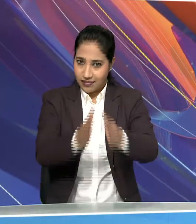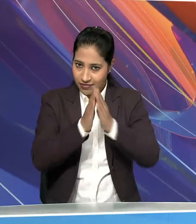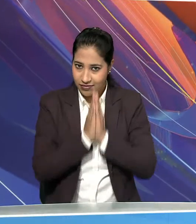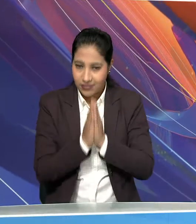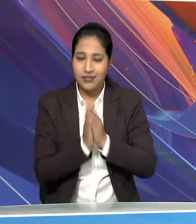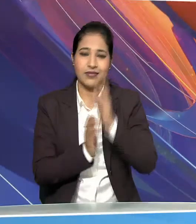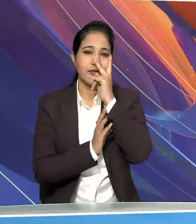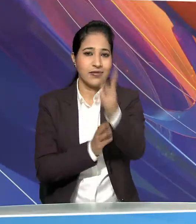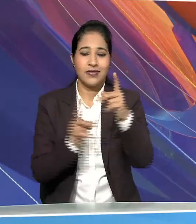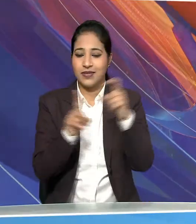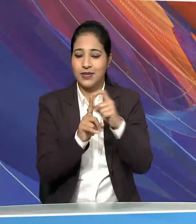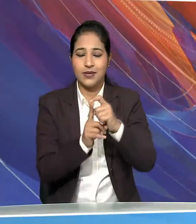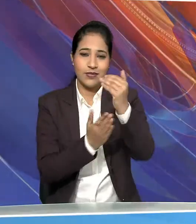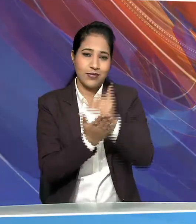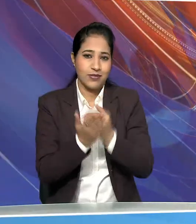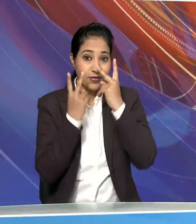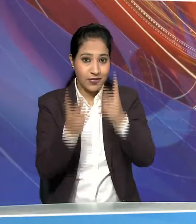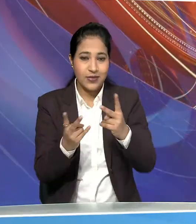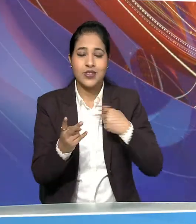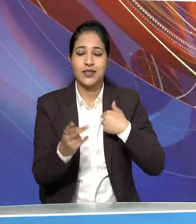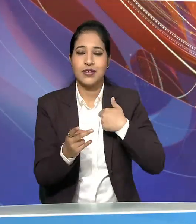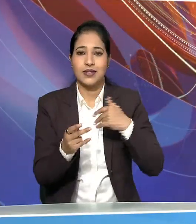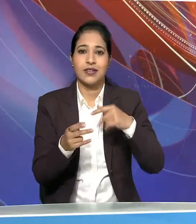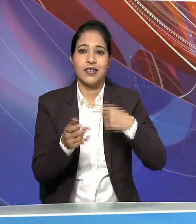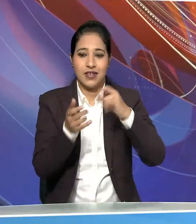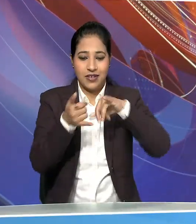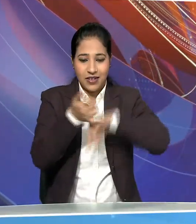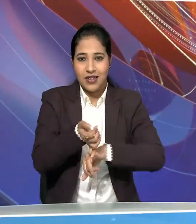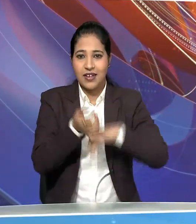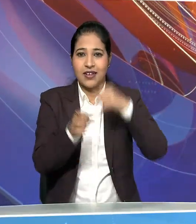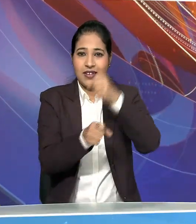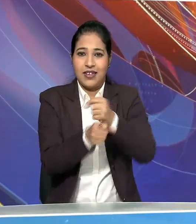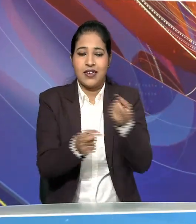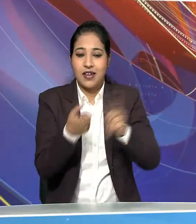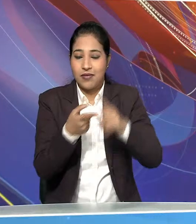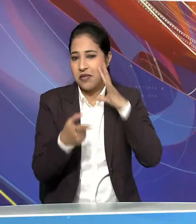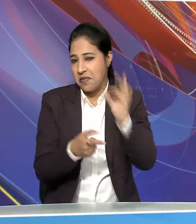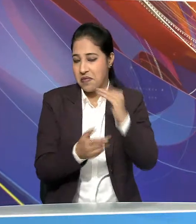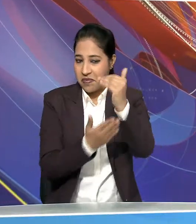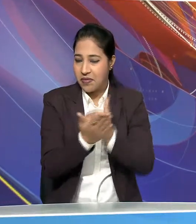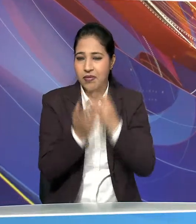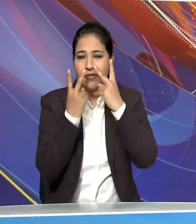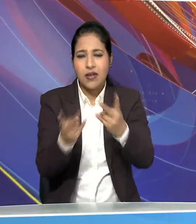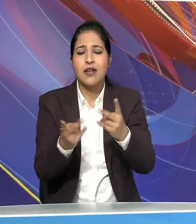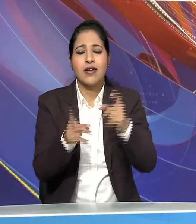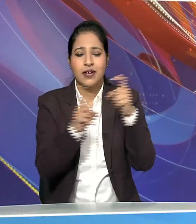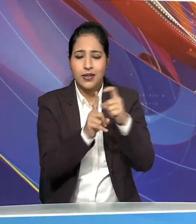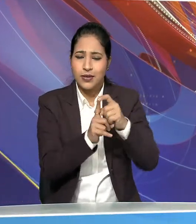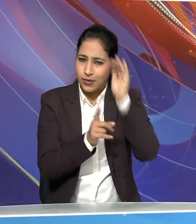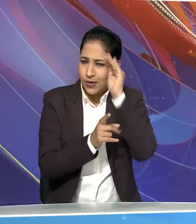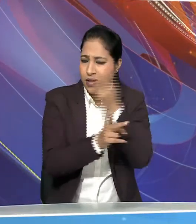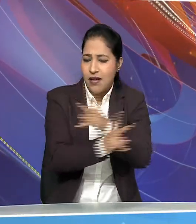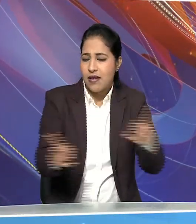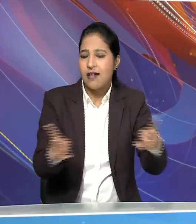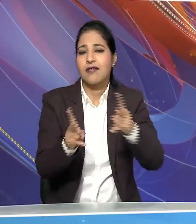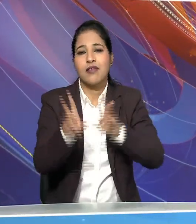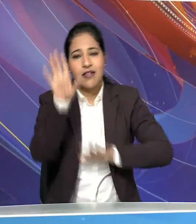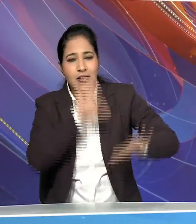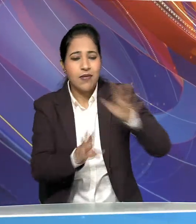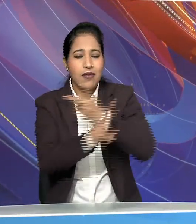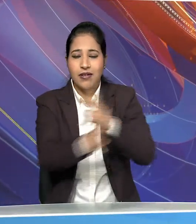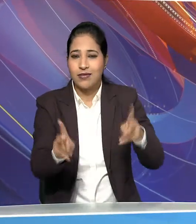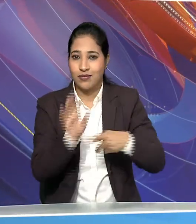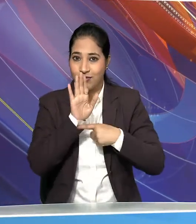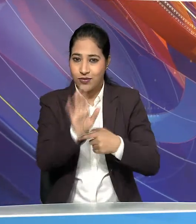नमस्कार आप देख रहे हैं डीडी प्रेमियर्स और आपके साथ मैं हूँ शेहला निगार अपने इस खास प्रोग्राम में हम बात करते हैं दूबदर्शन के विभिने नेटवर्क्स पर परसारित होने